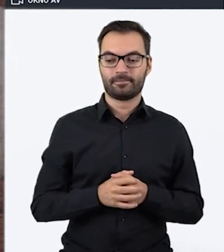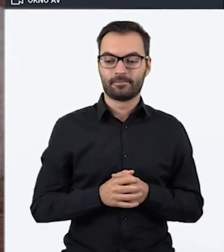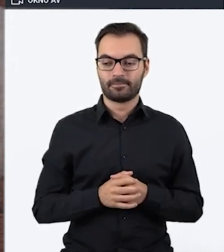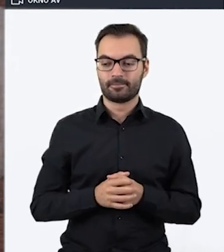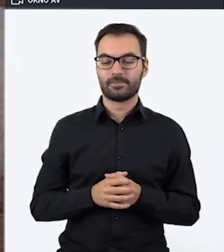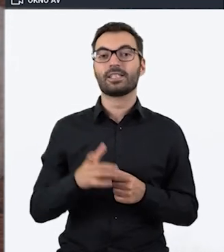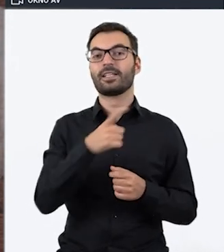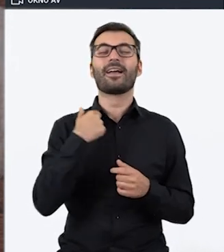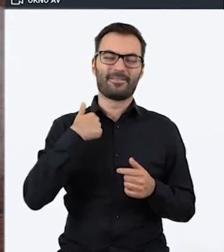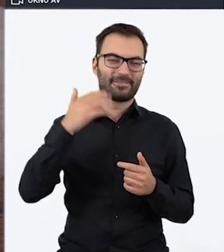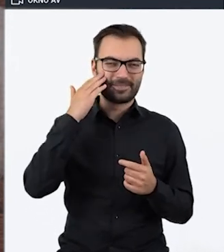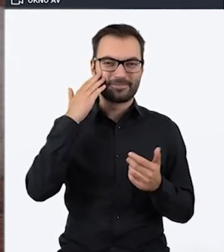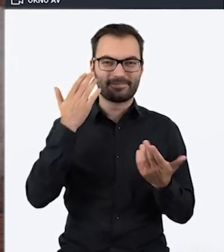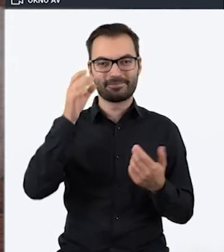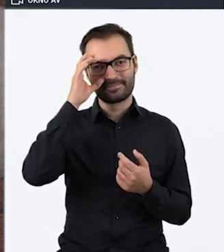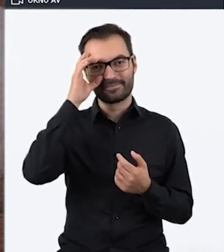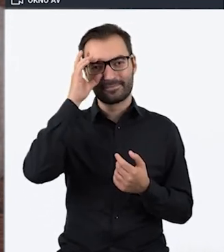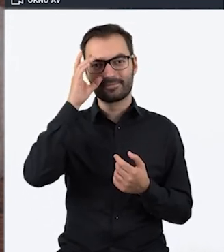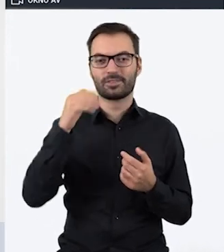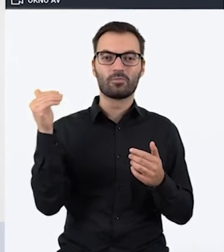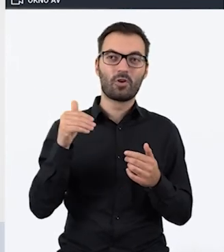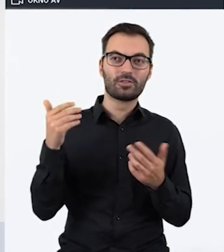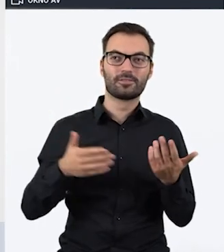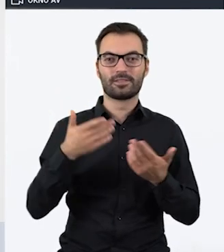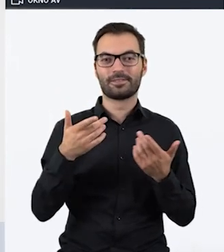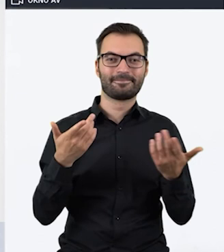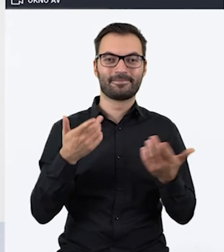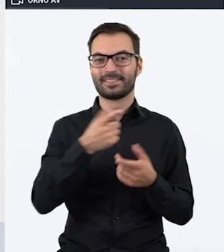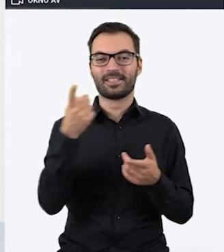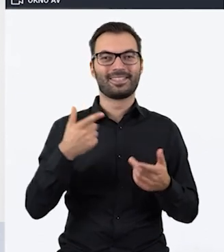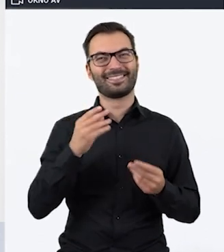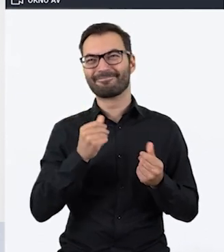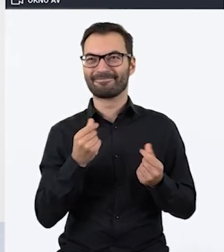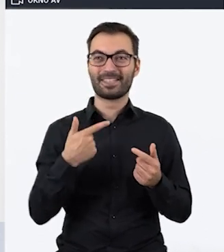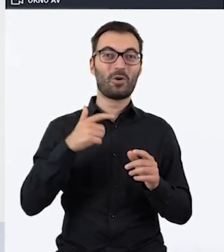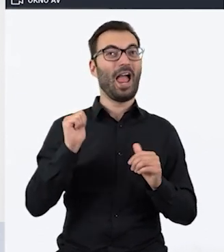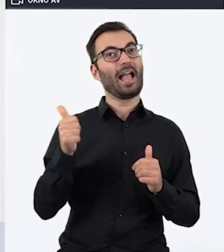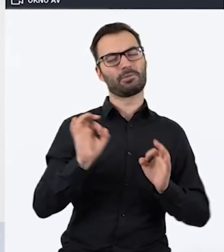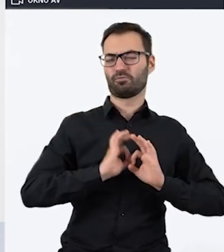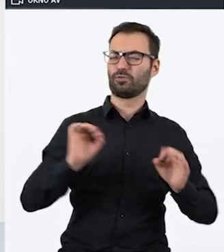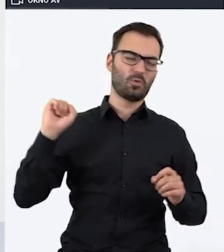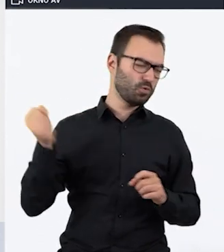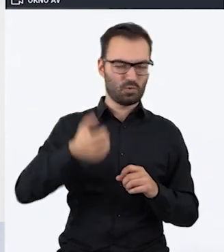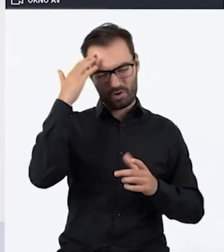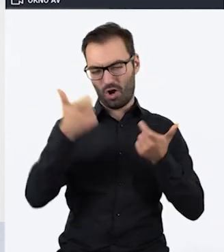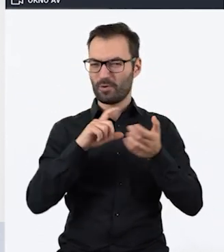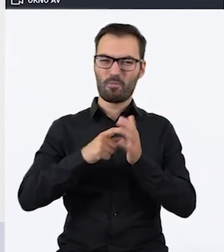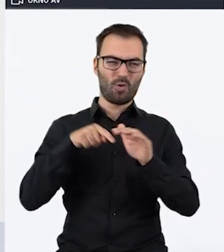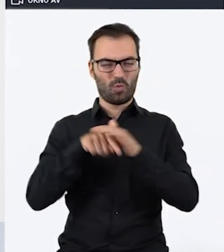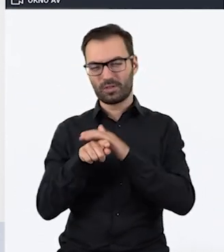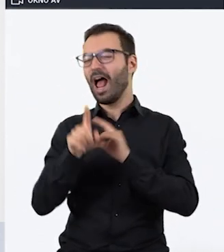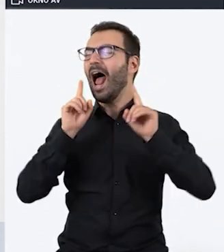zdaję sobie sprawę, że być może niekoniecznie Państwo czują, że są ekspertami już w tworzeniu Escape Roomów Geniali, ale